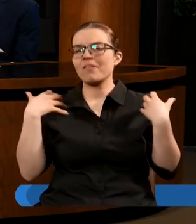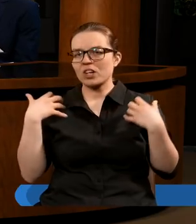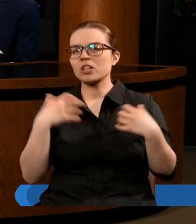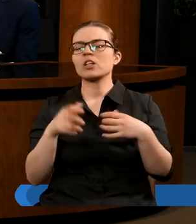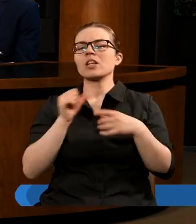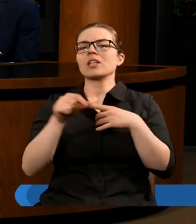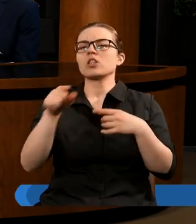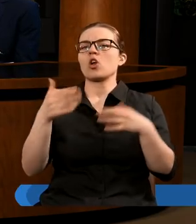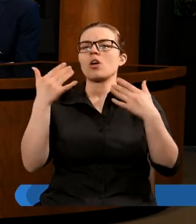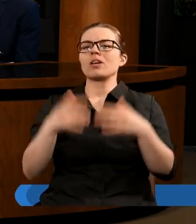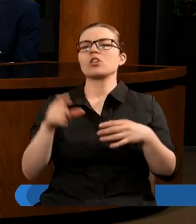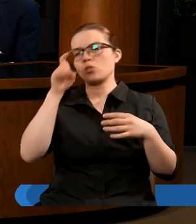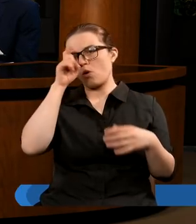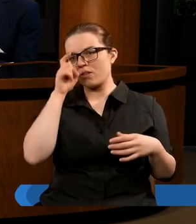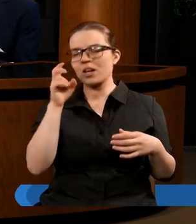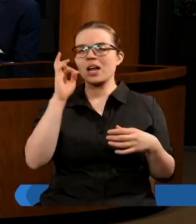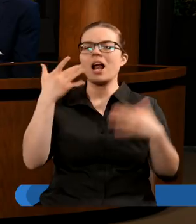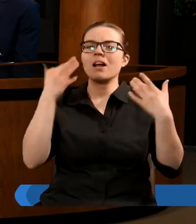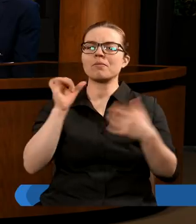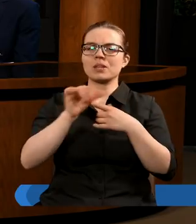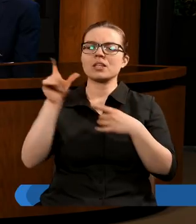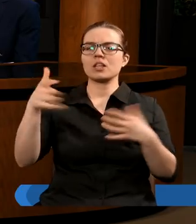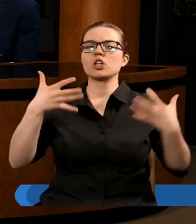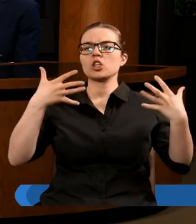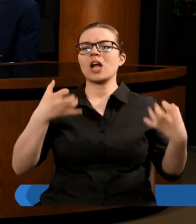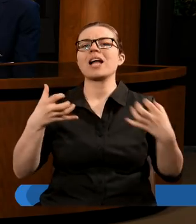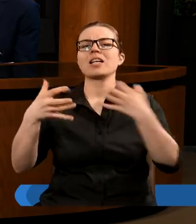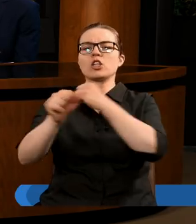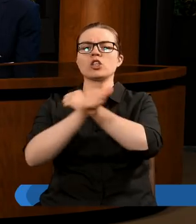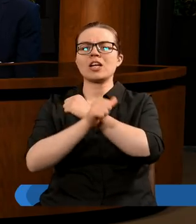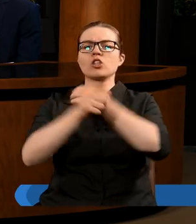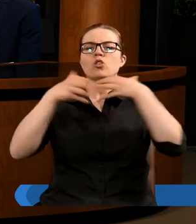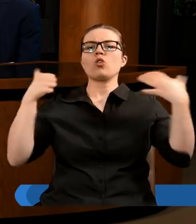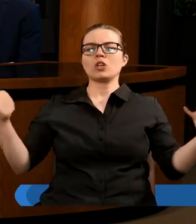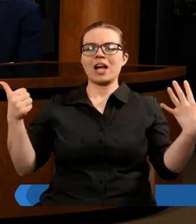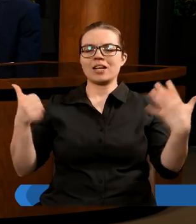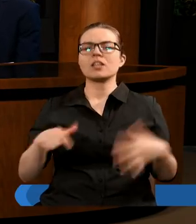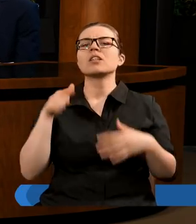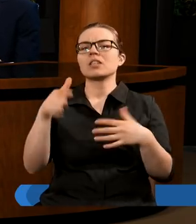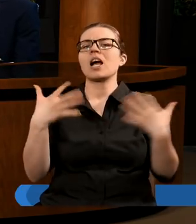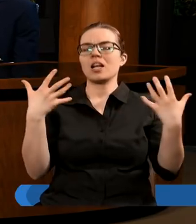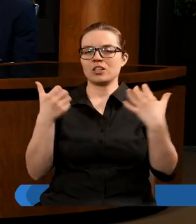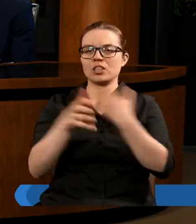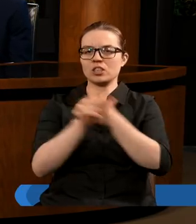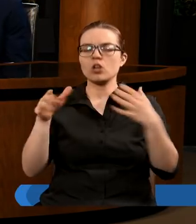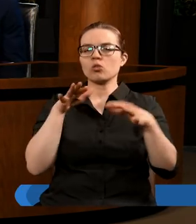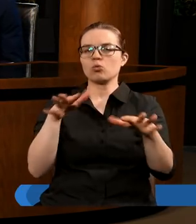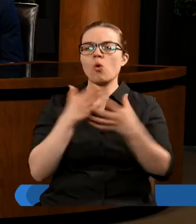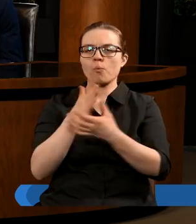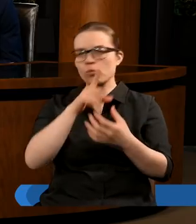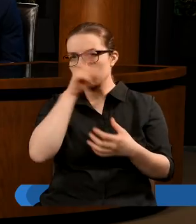Jest to bowiem liczba człowieka, a liczba jego jest 666. Ta liczba, która elektryzuje wiele osób.